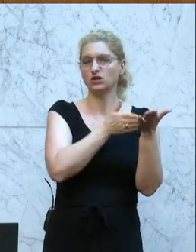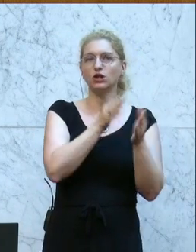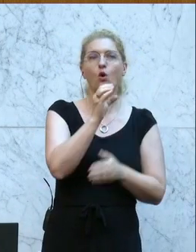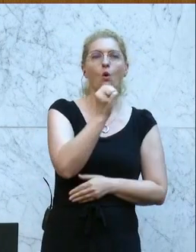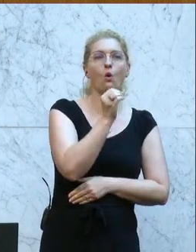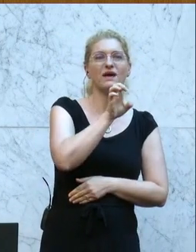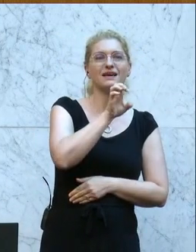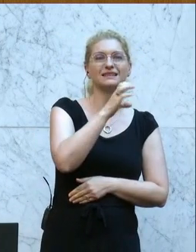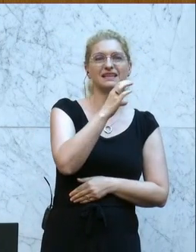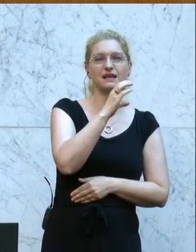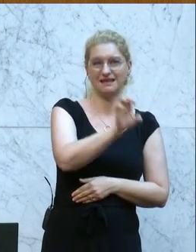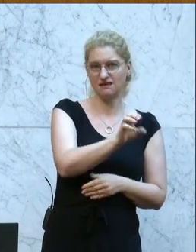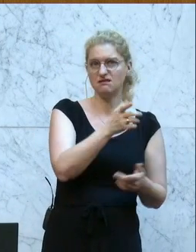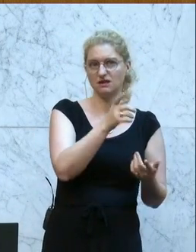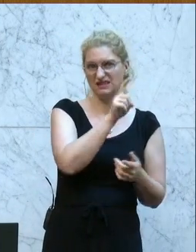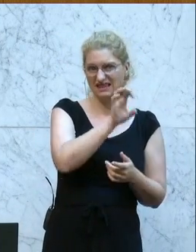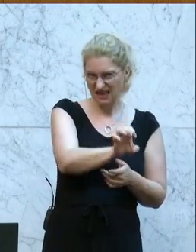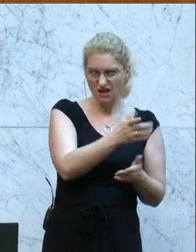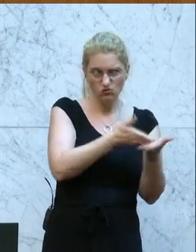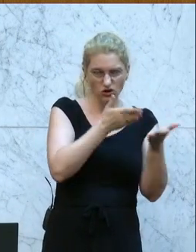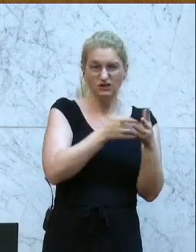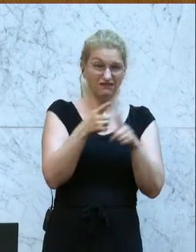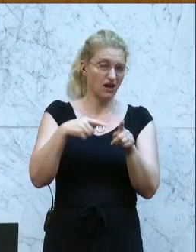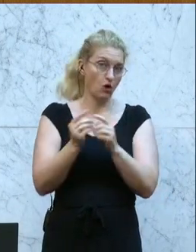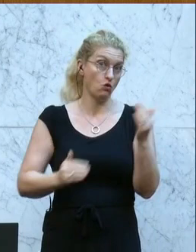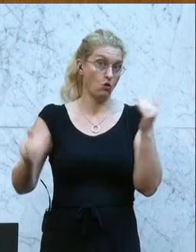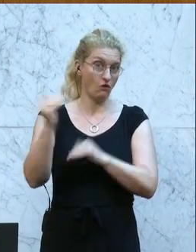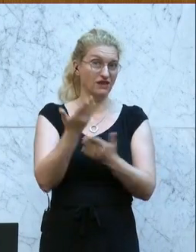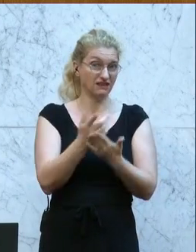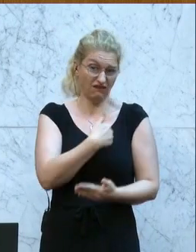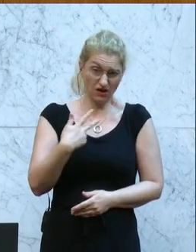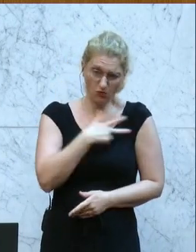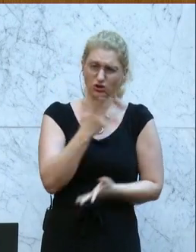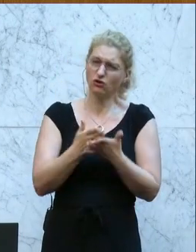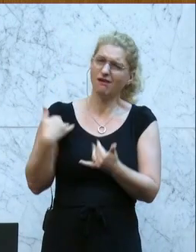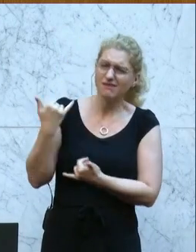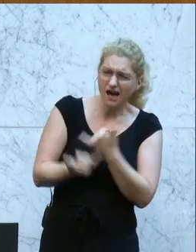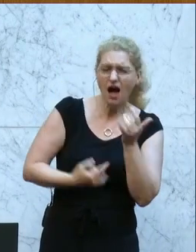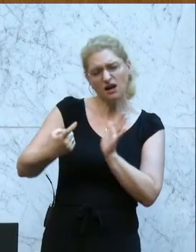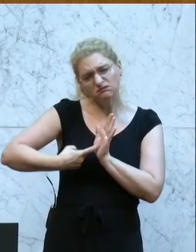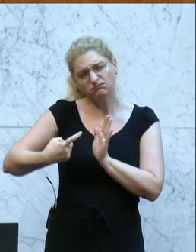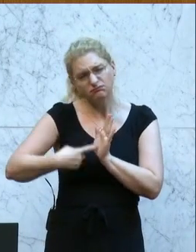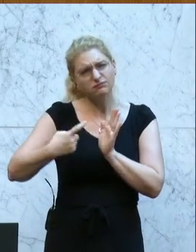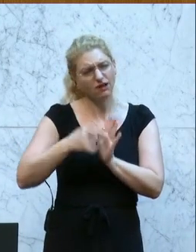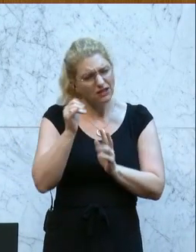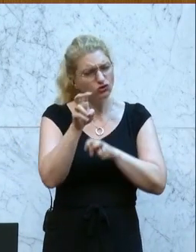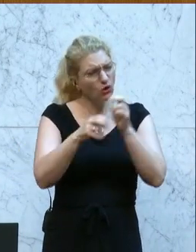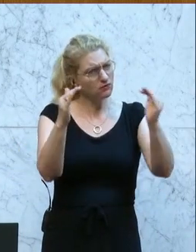-Schnitt. Und das ist natürlich ein Problem und das benennen wir seit SPÖ schon seit Jahren. Also ja, diese Steuern müssen runter.